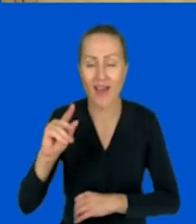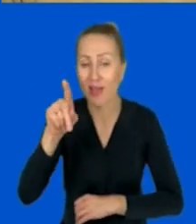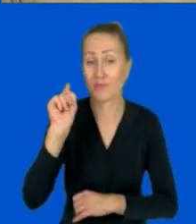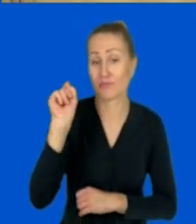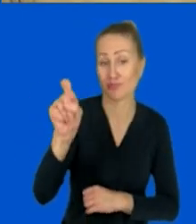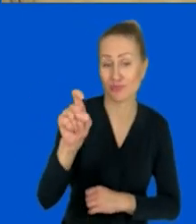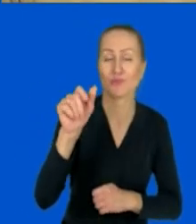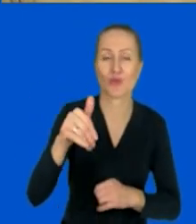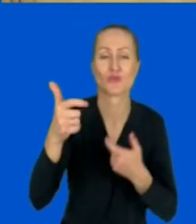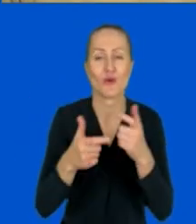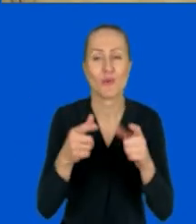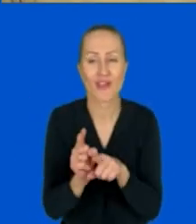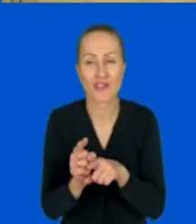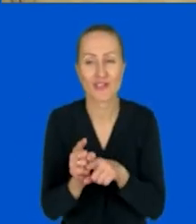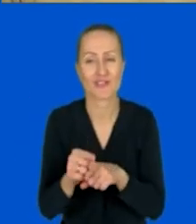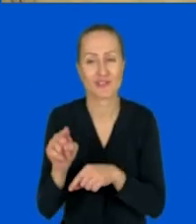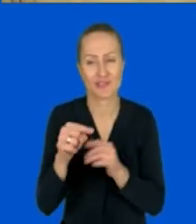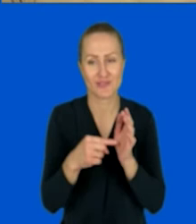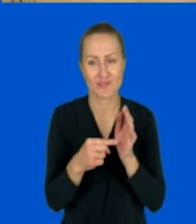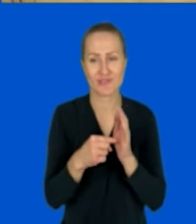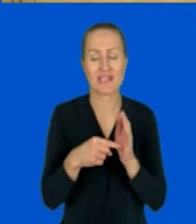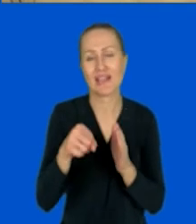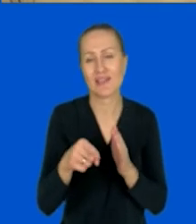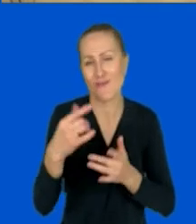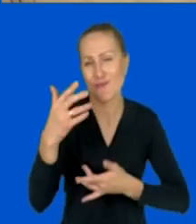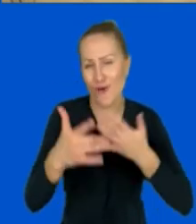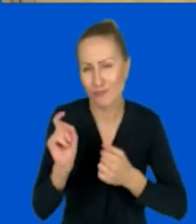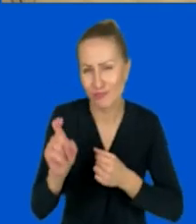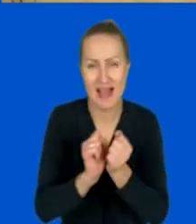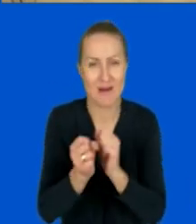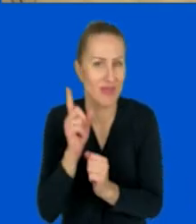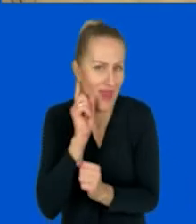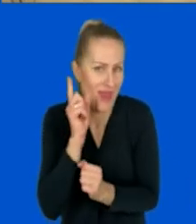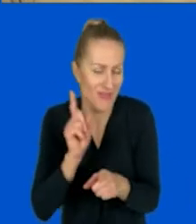zabrać na swoim urządzeniu mobilnym.